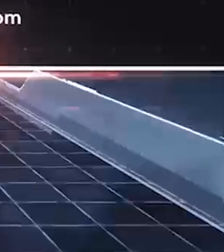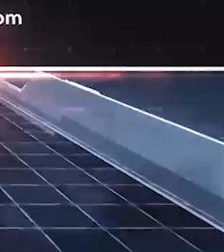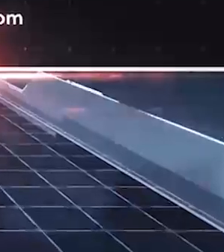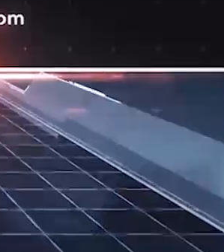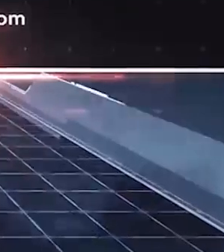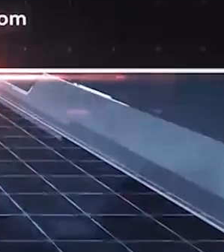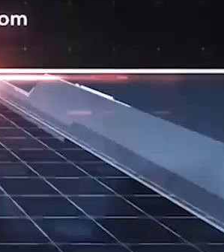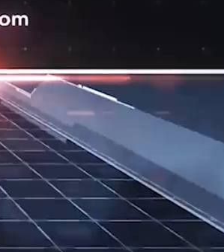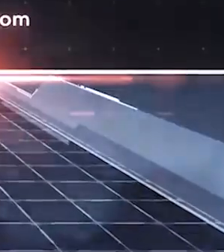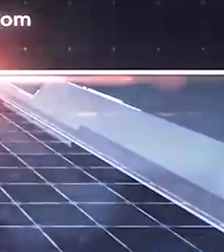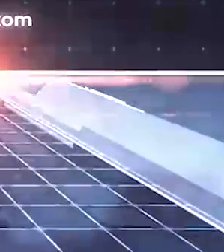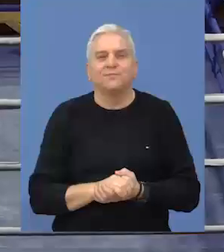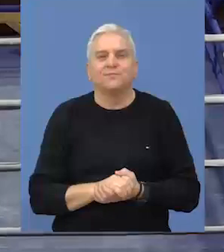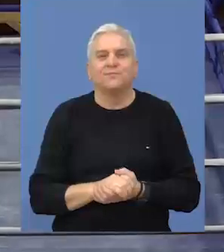ovde.